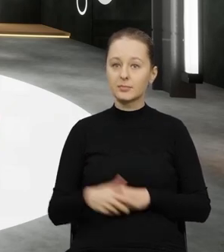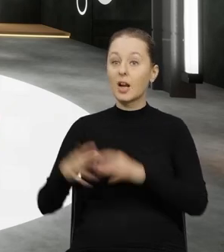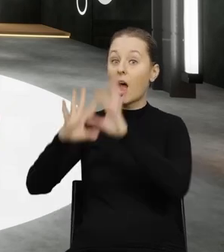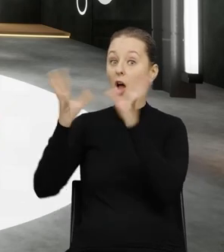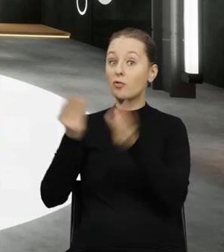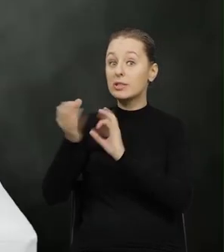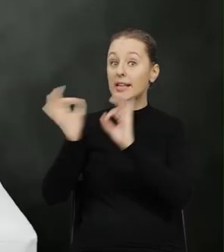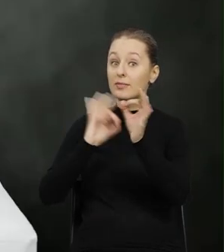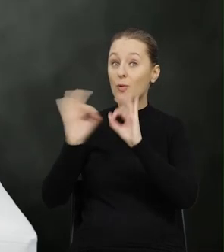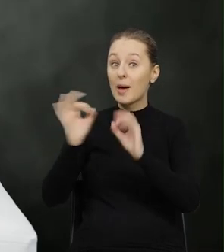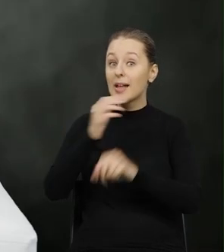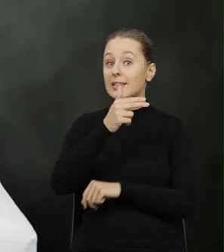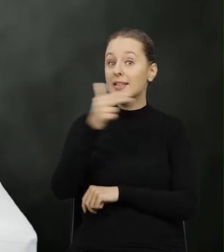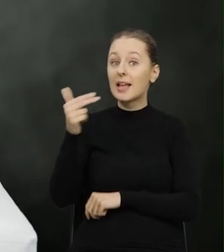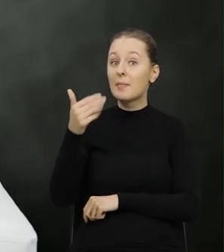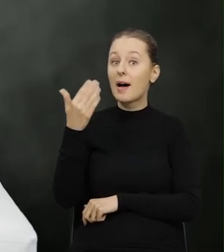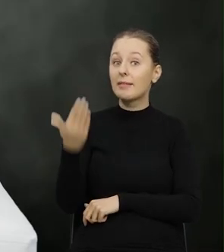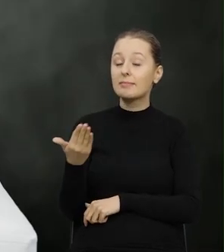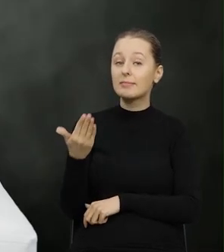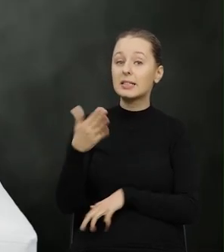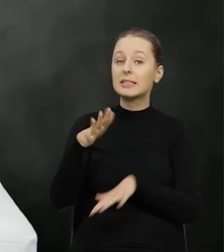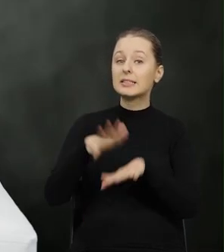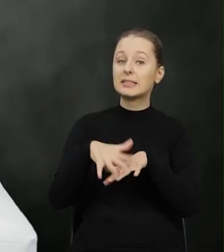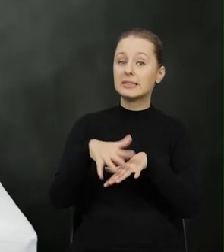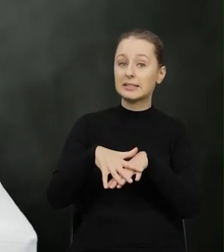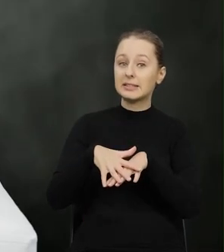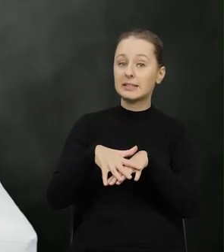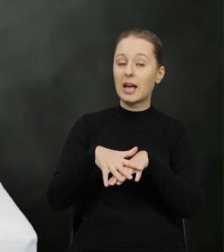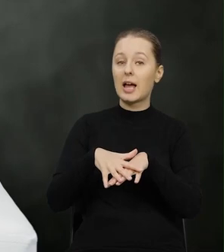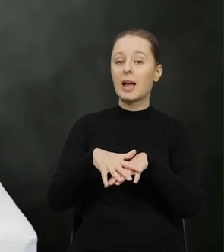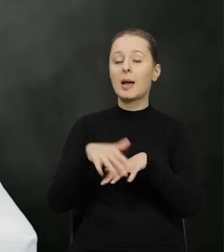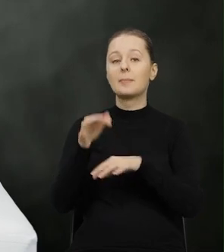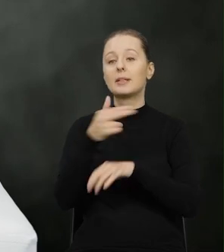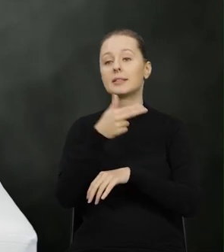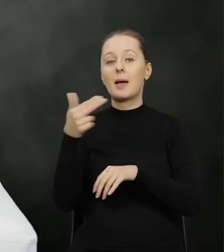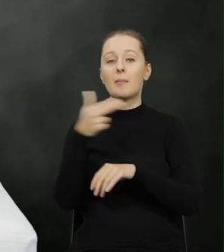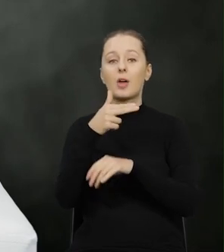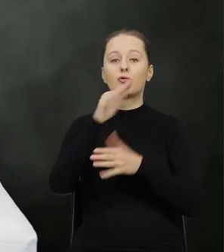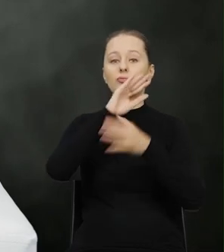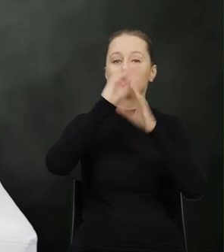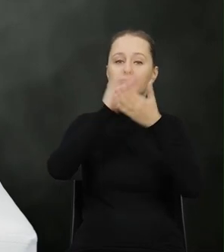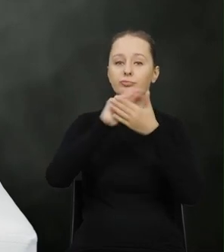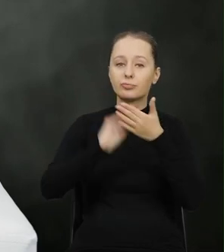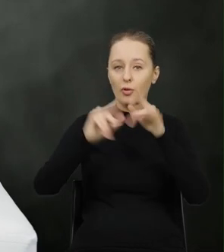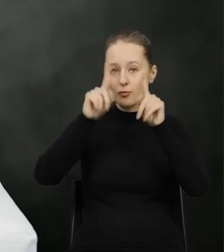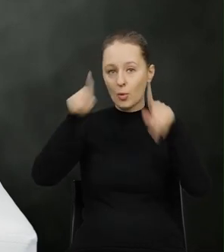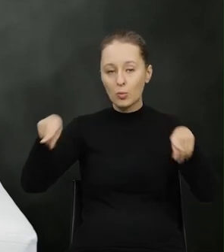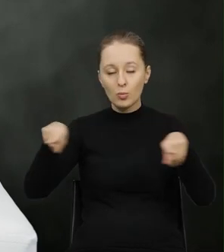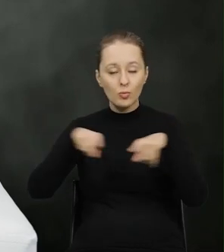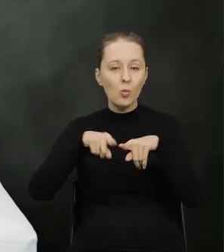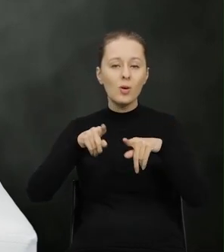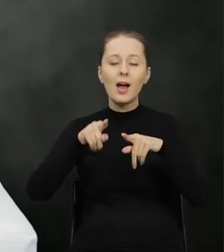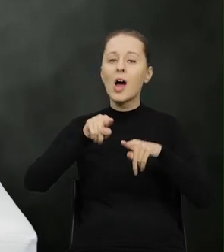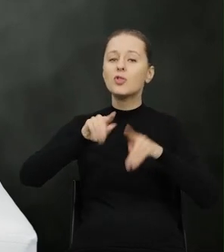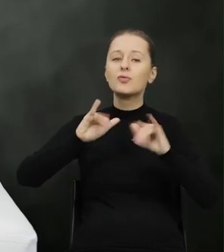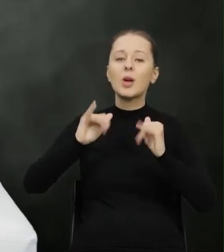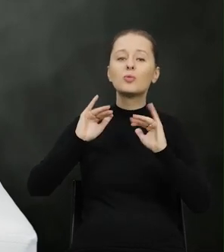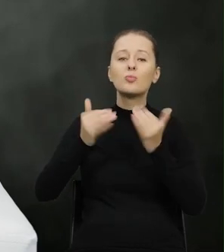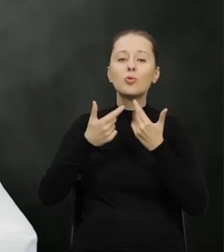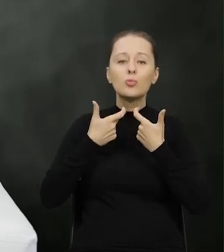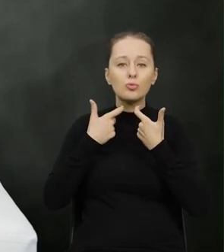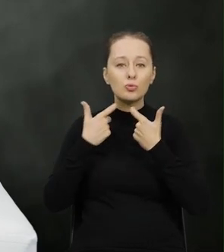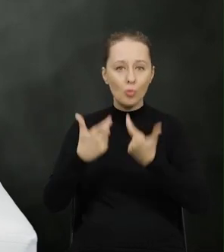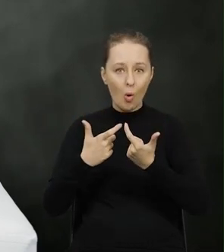wszystkie informacje na temat samego systemu na temat formularzy na temat tego w jaki